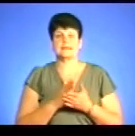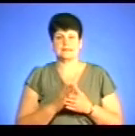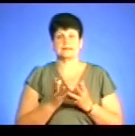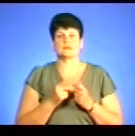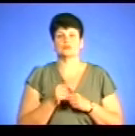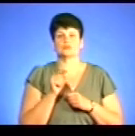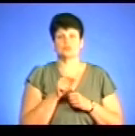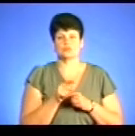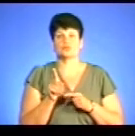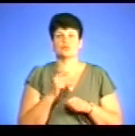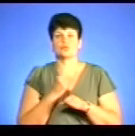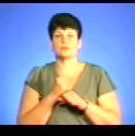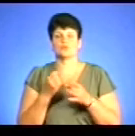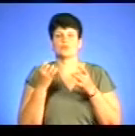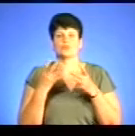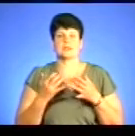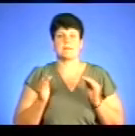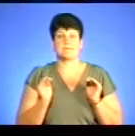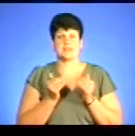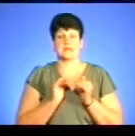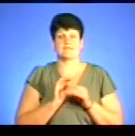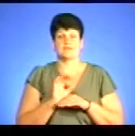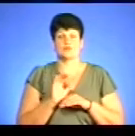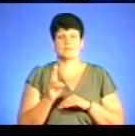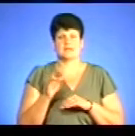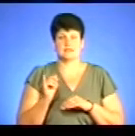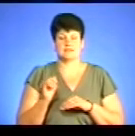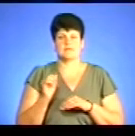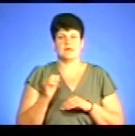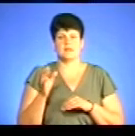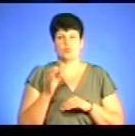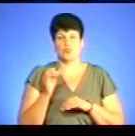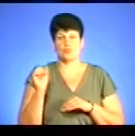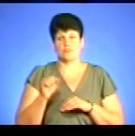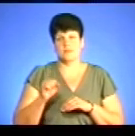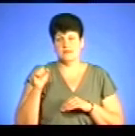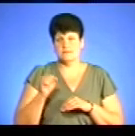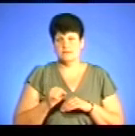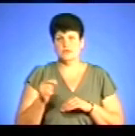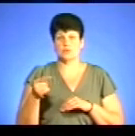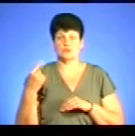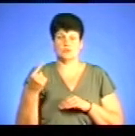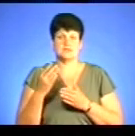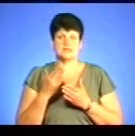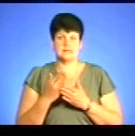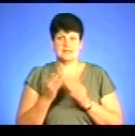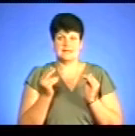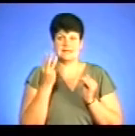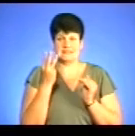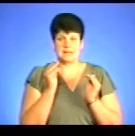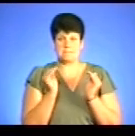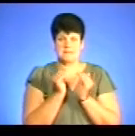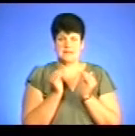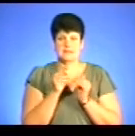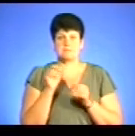зробити упрощення для малих виробників алкоголю пива. Скажемо так, на сьогодні в Тернопільській області є три міні-ПО